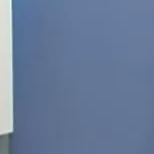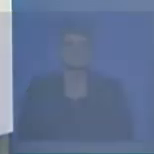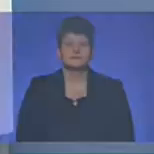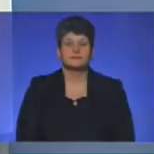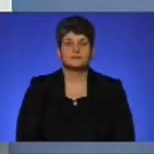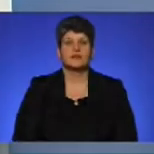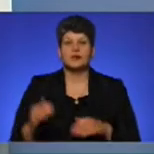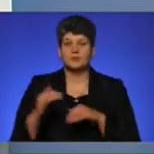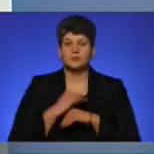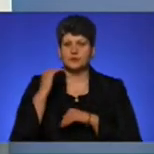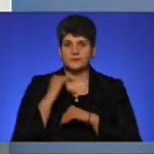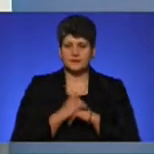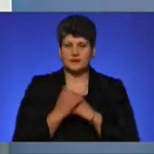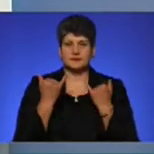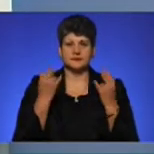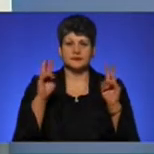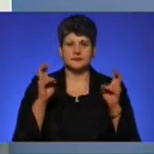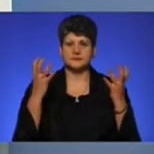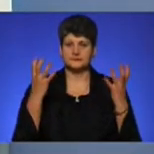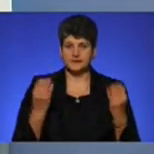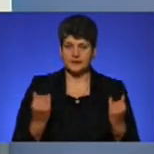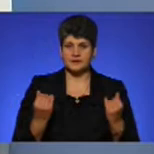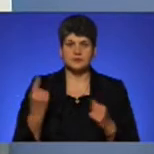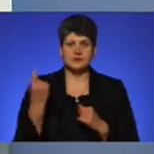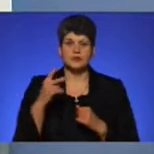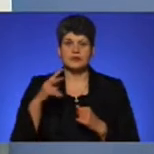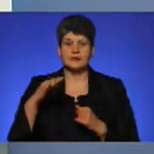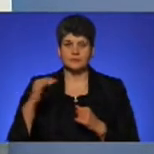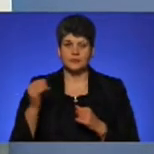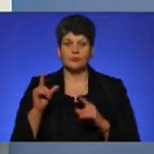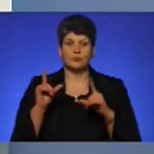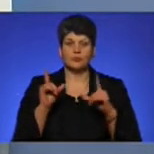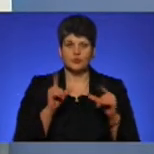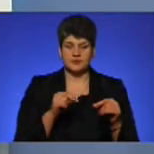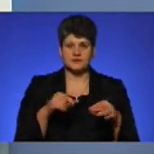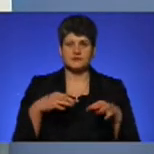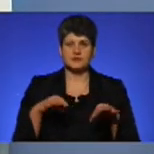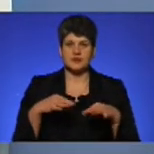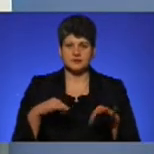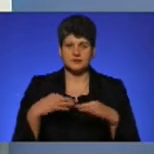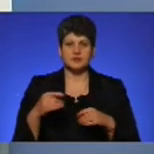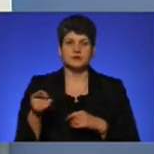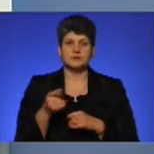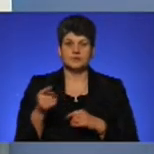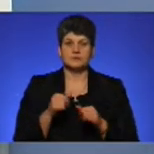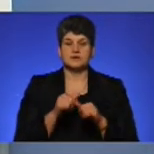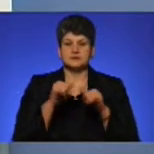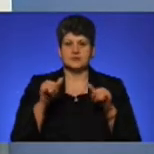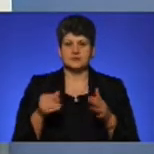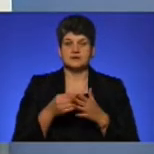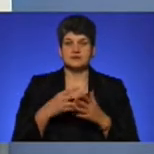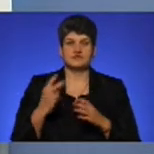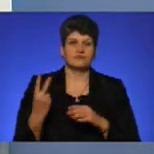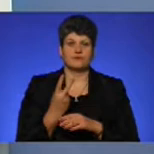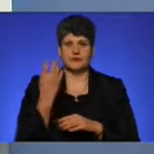Доброго вечора! В ефірі тема дня. З 1 листопада проїзд у громадському транспорті Тернополя зріст в ціні майже